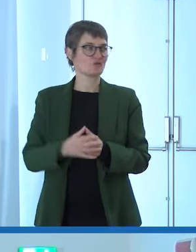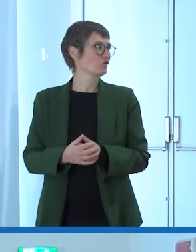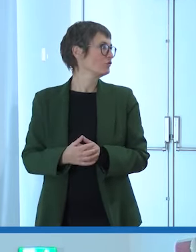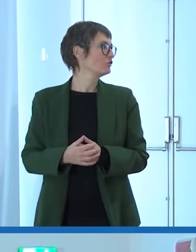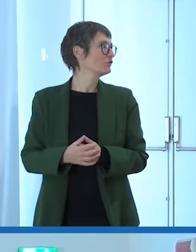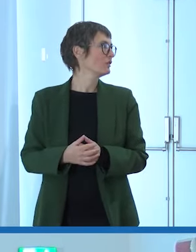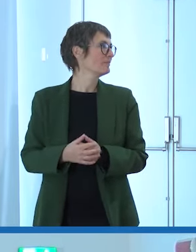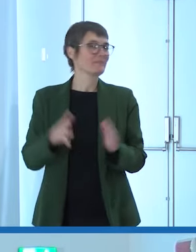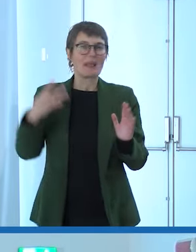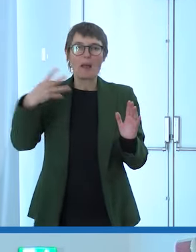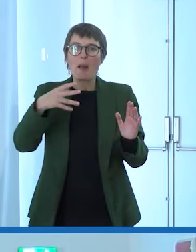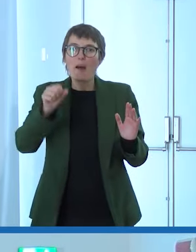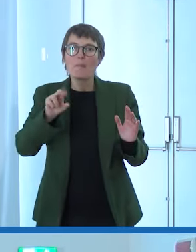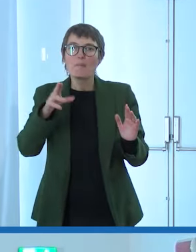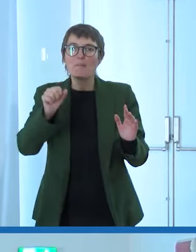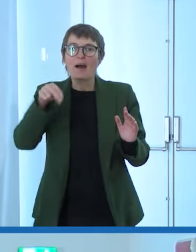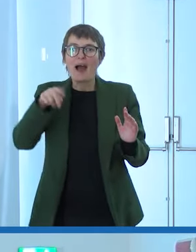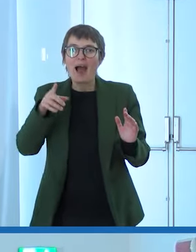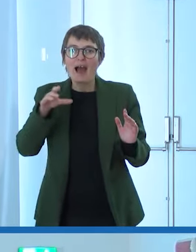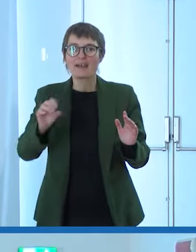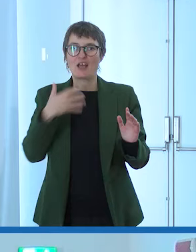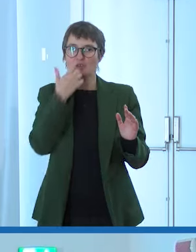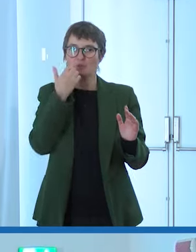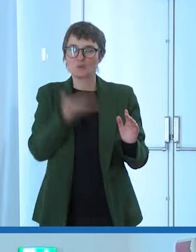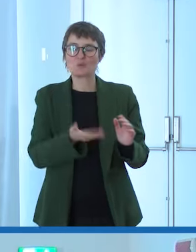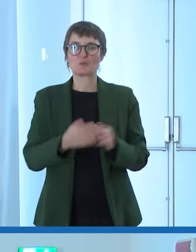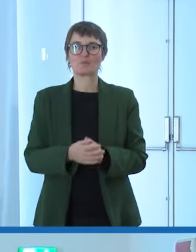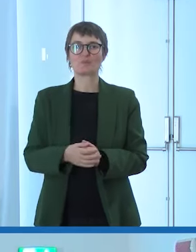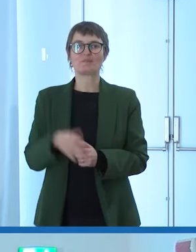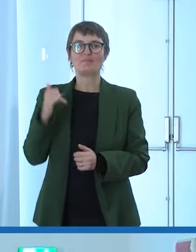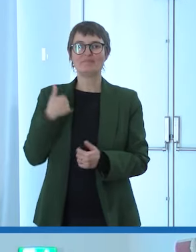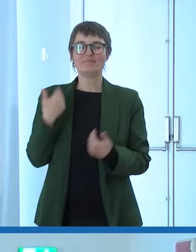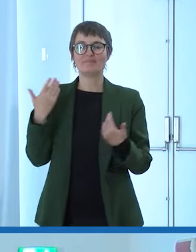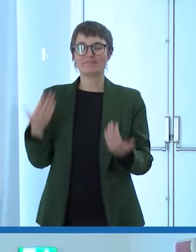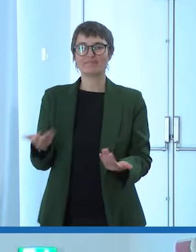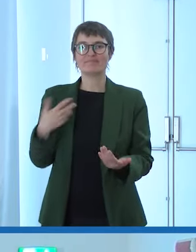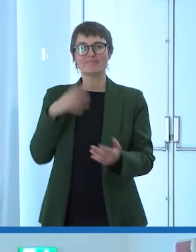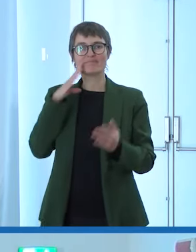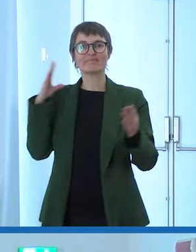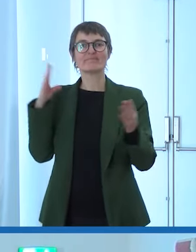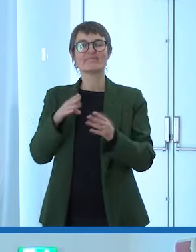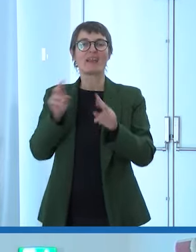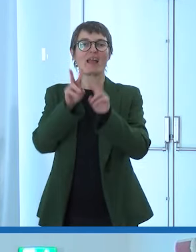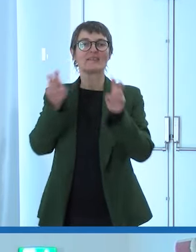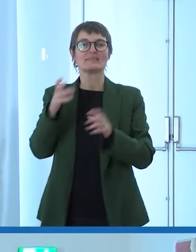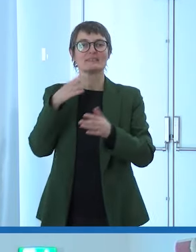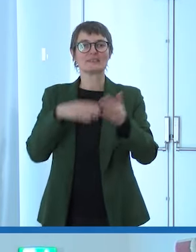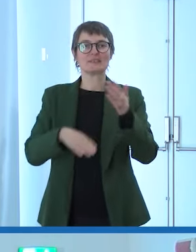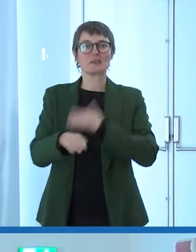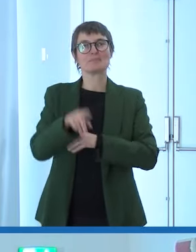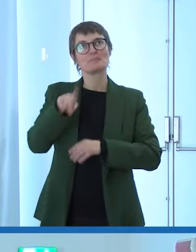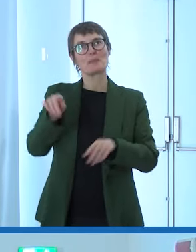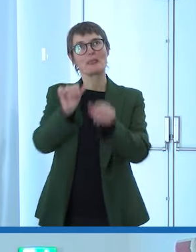Marangio Marangio Marangio Marangio scusami quindi diciamo si affronta il tema della disabilità anche con